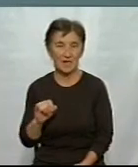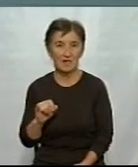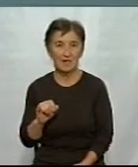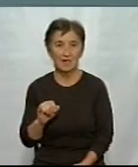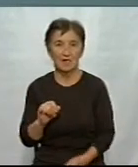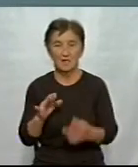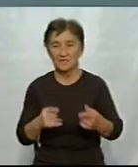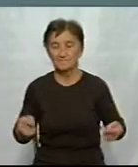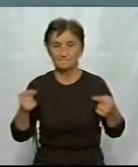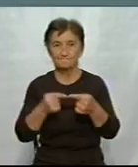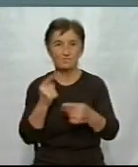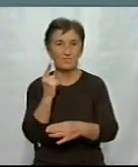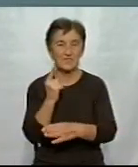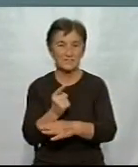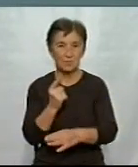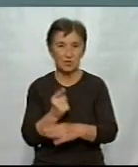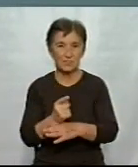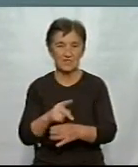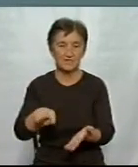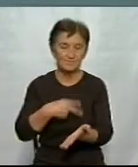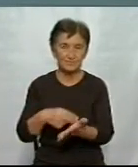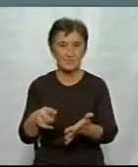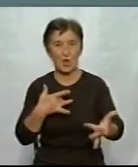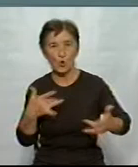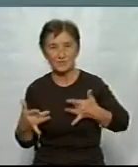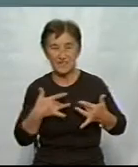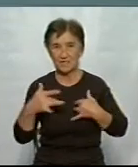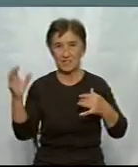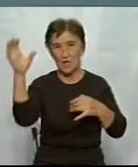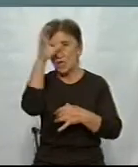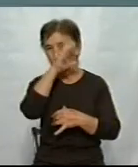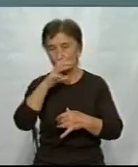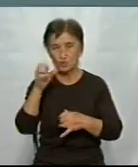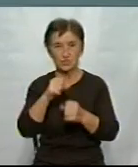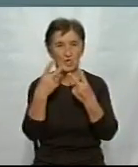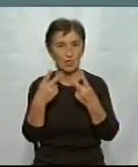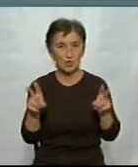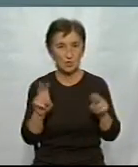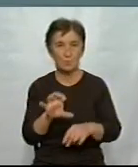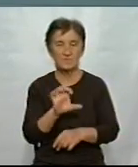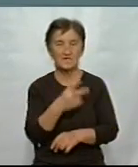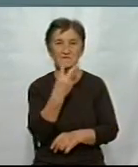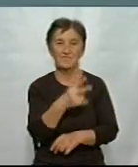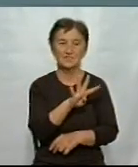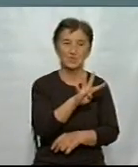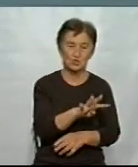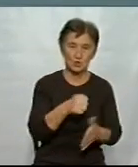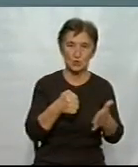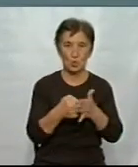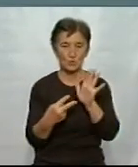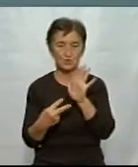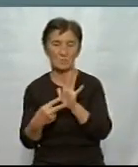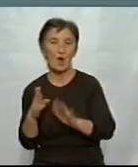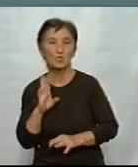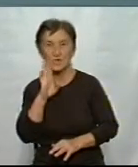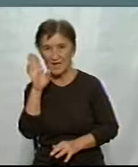Зокрема, заборонили проведення дискотек та концертів, роботу нічних клубів та ресторанів з 24 до 7 години.